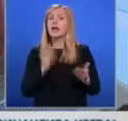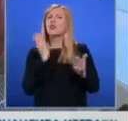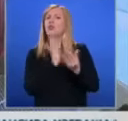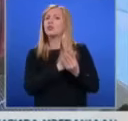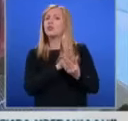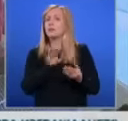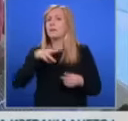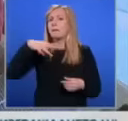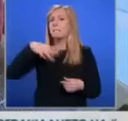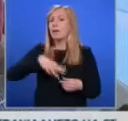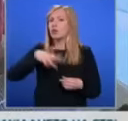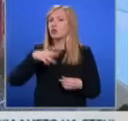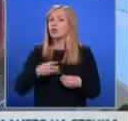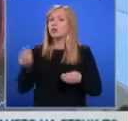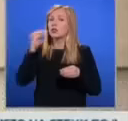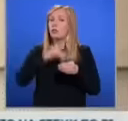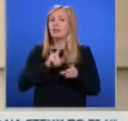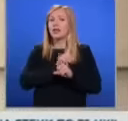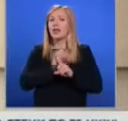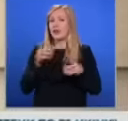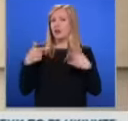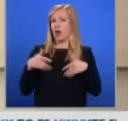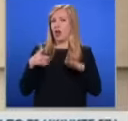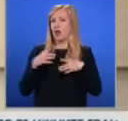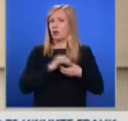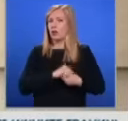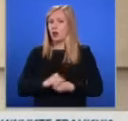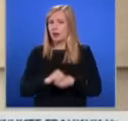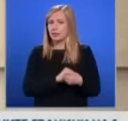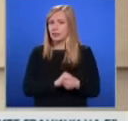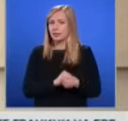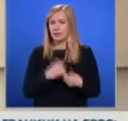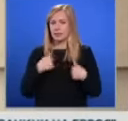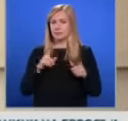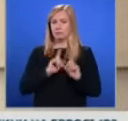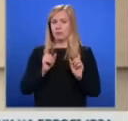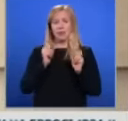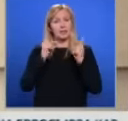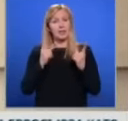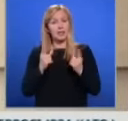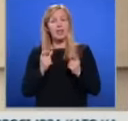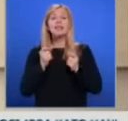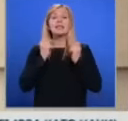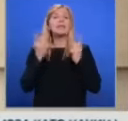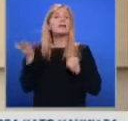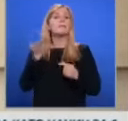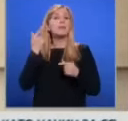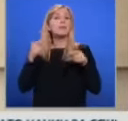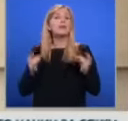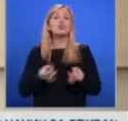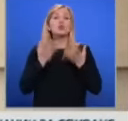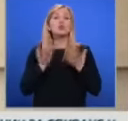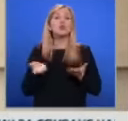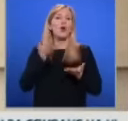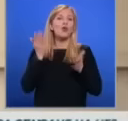Русия се добавя и нежелана организация. Не бяхме изненадани. Изненадани бяхме, че това се случи толкова